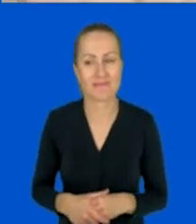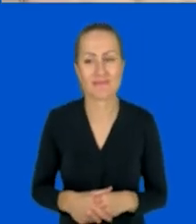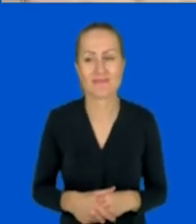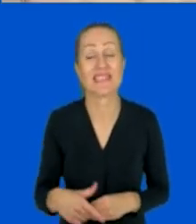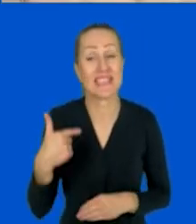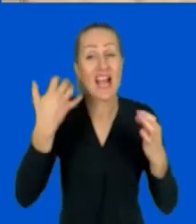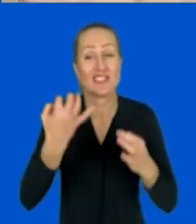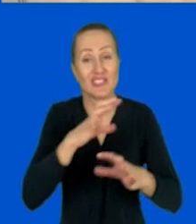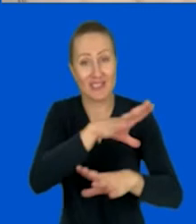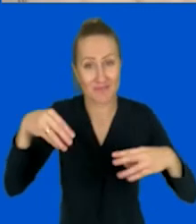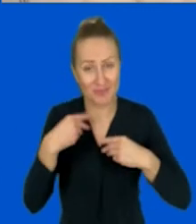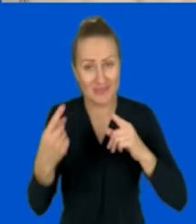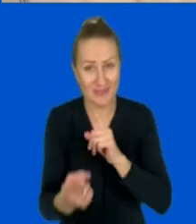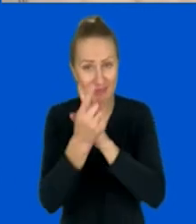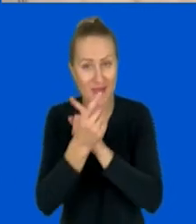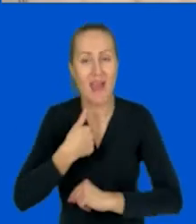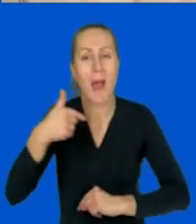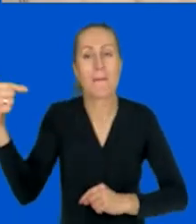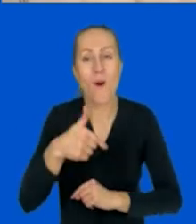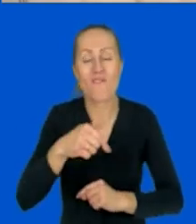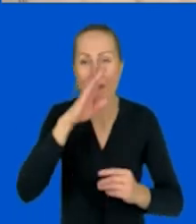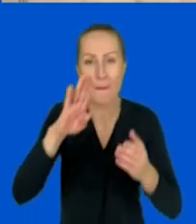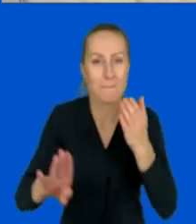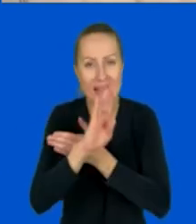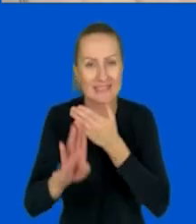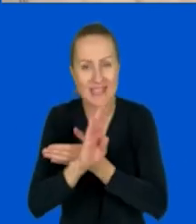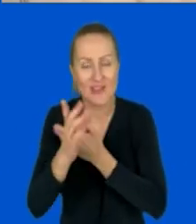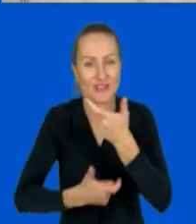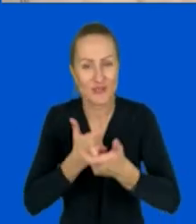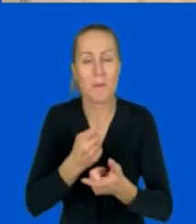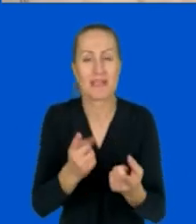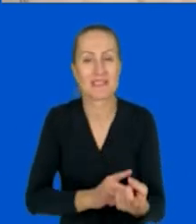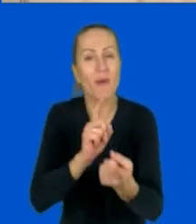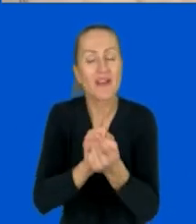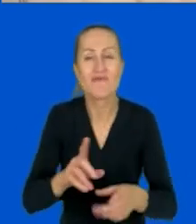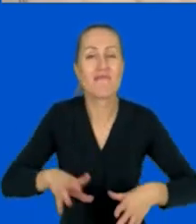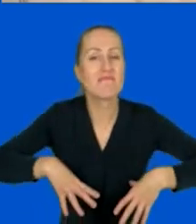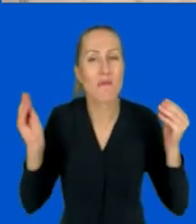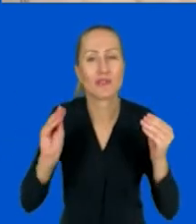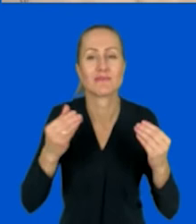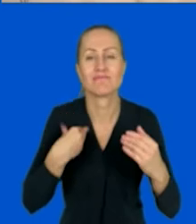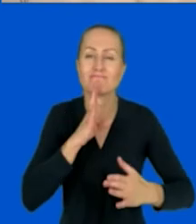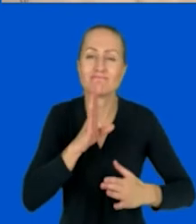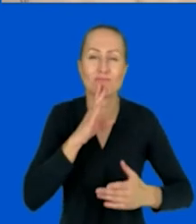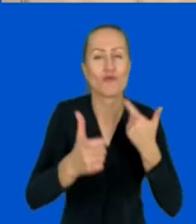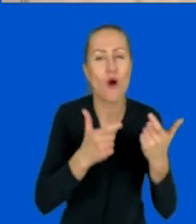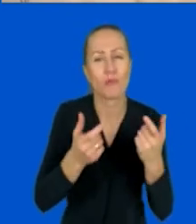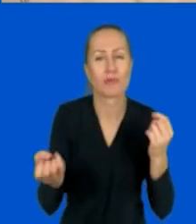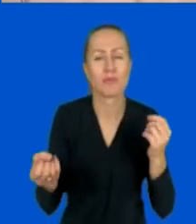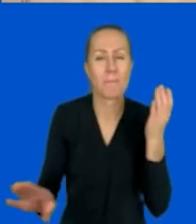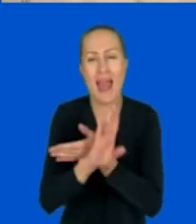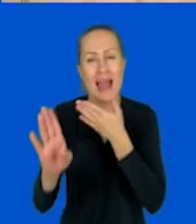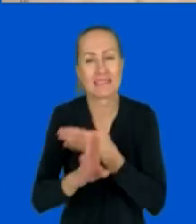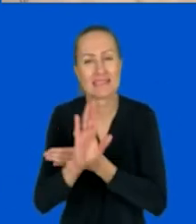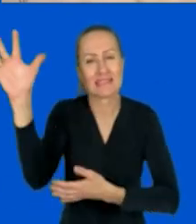dzisiaj z wami. Powinnam była zacząć tą prezentację i nasze spotkanie od szaroburych slajdów naładowanych